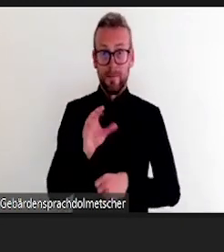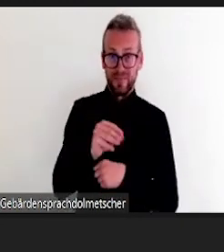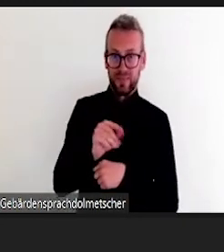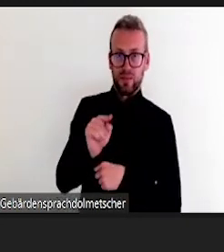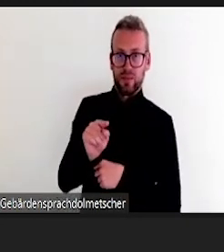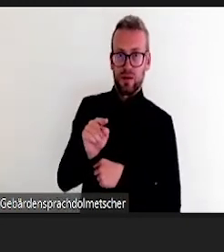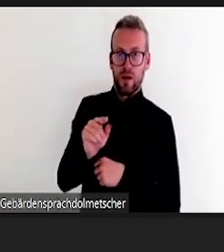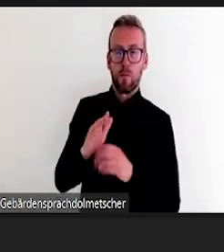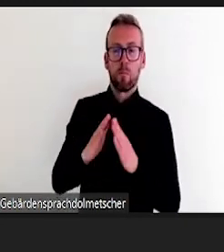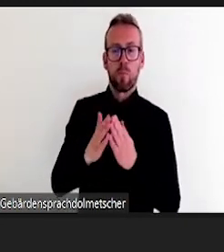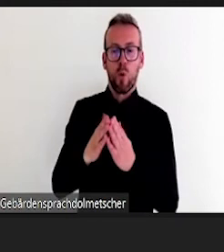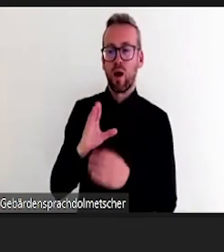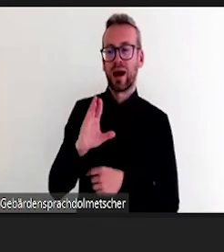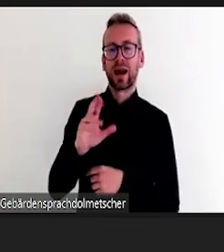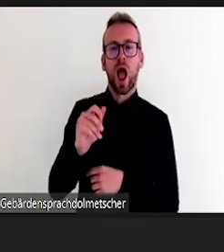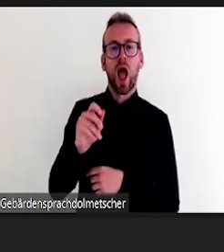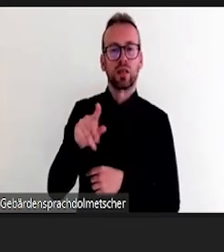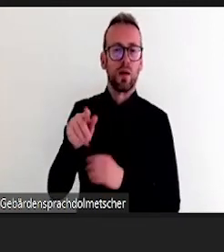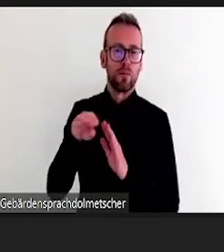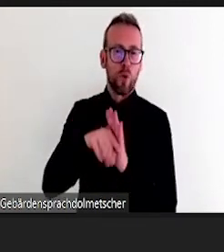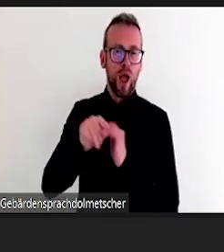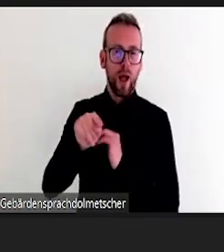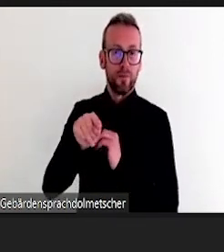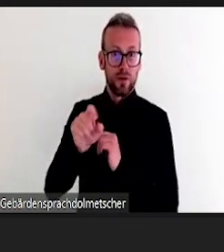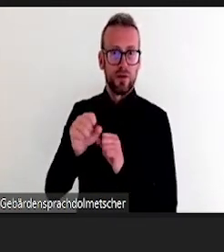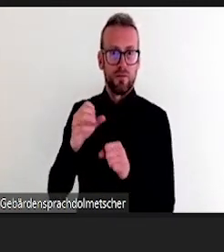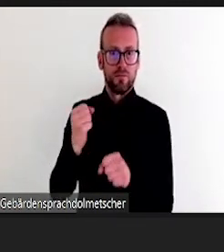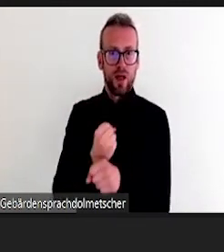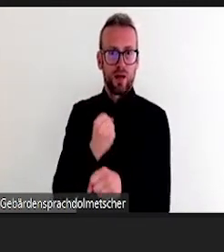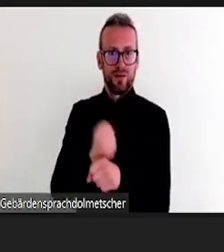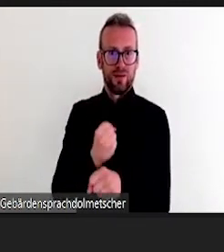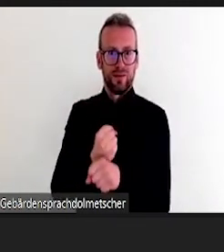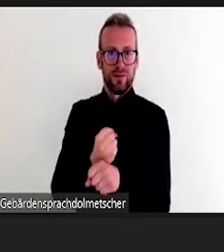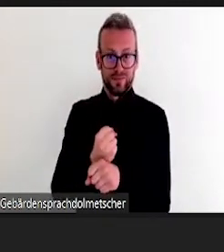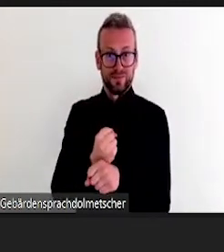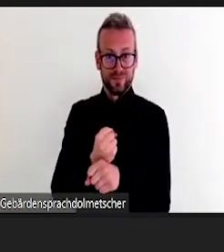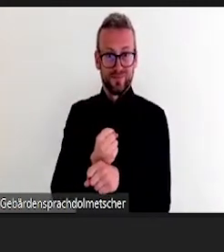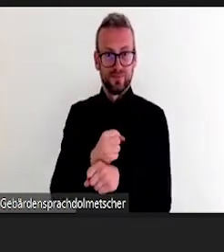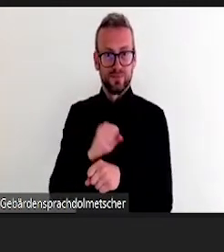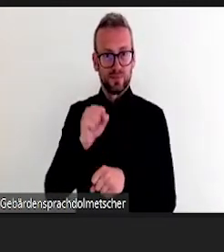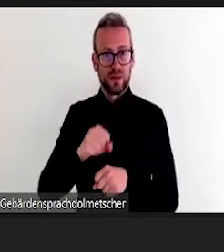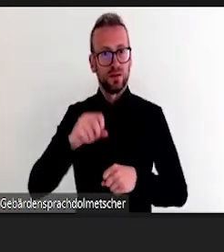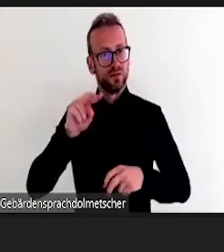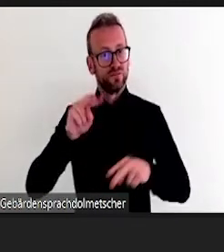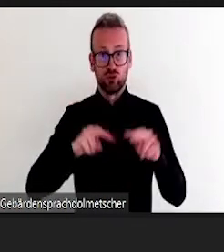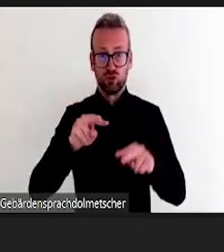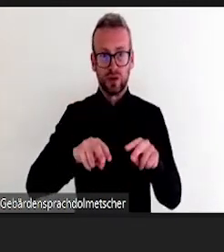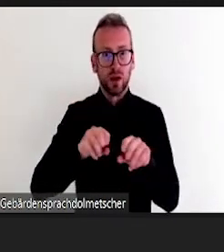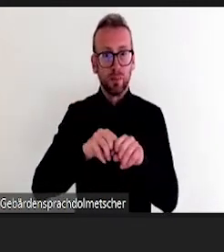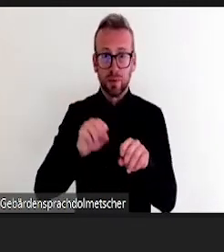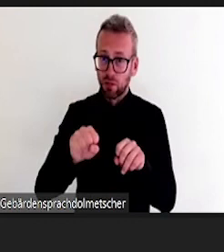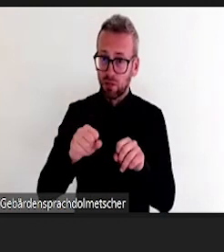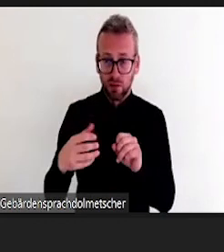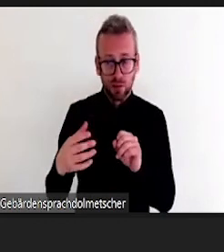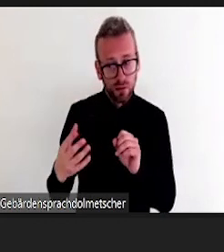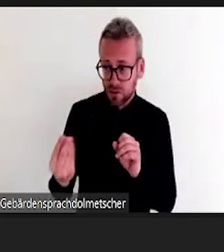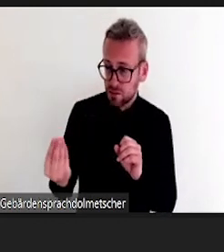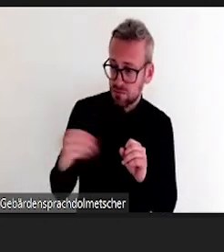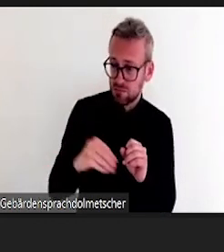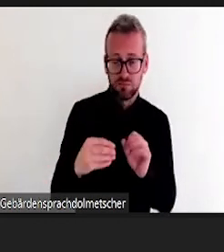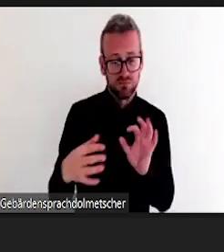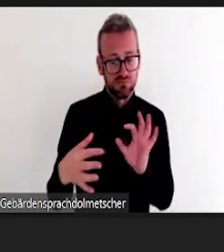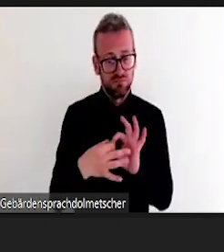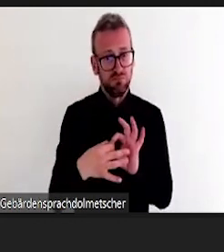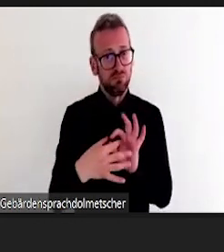mal als Lesetagebuch verwendet. Also in einem Lektürekurs ging es darum, um das, was man gelesen hat, irgendwie zu